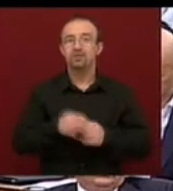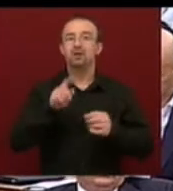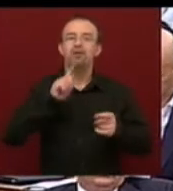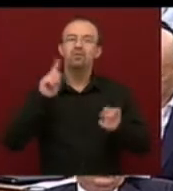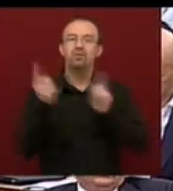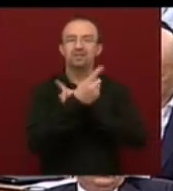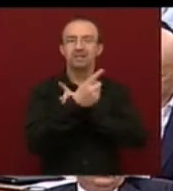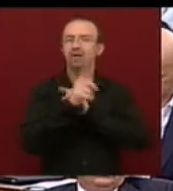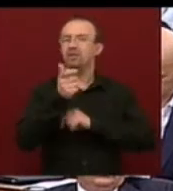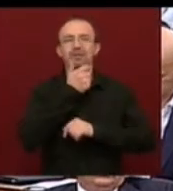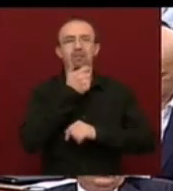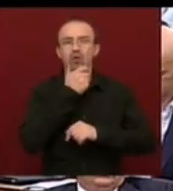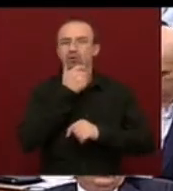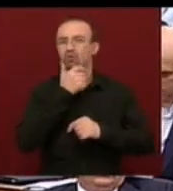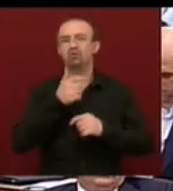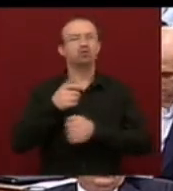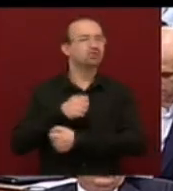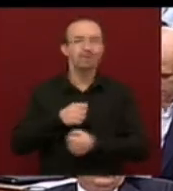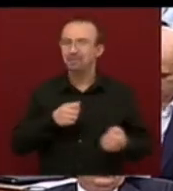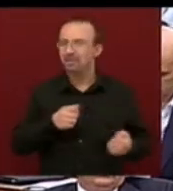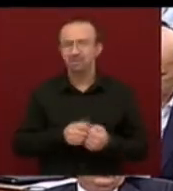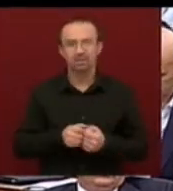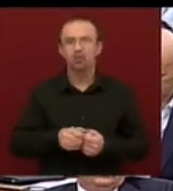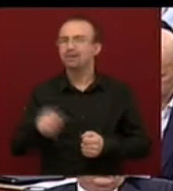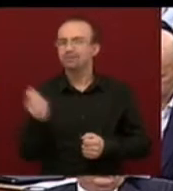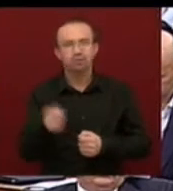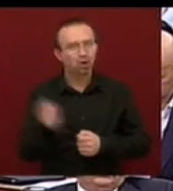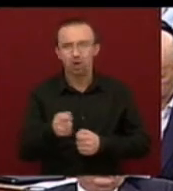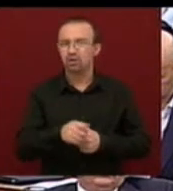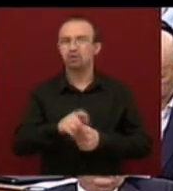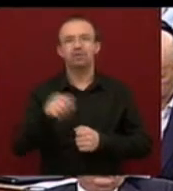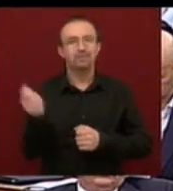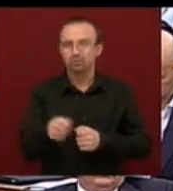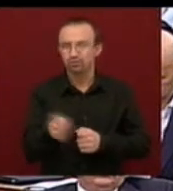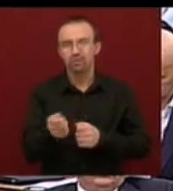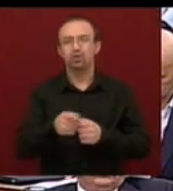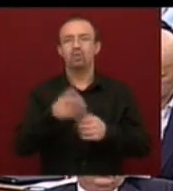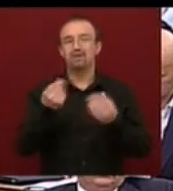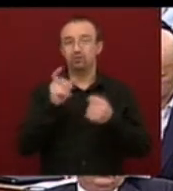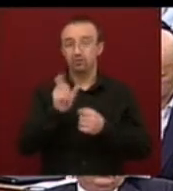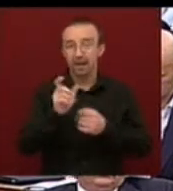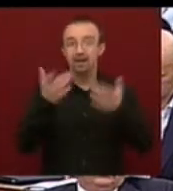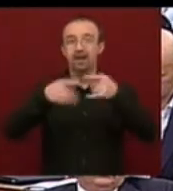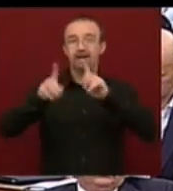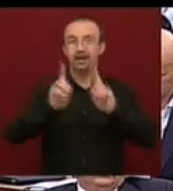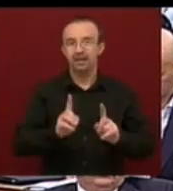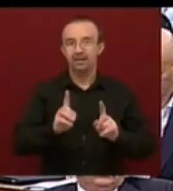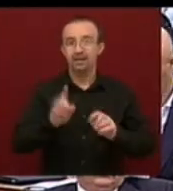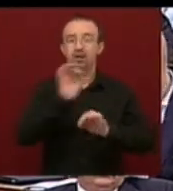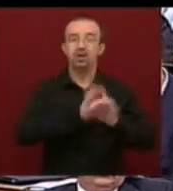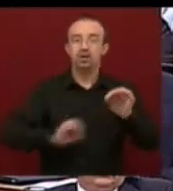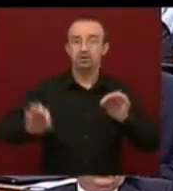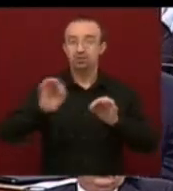ortodox, nem megszorító, nem sanyargató, nem sarcoló eszközökkel helyreállítani az